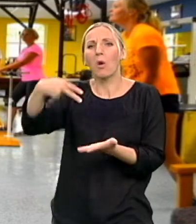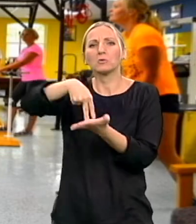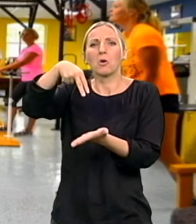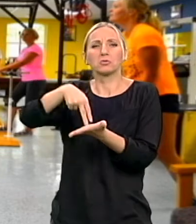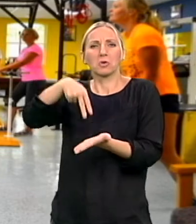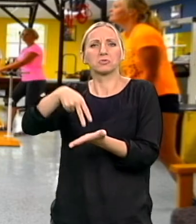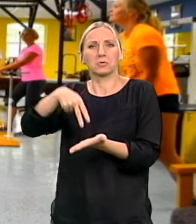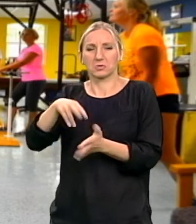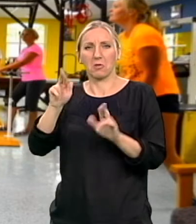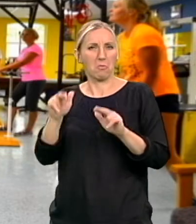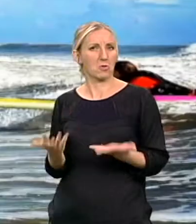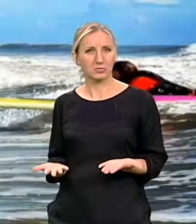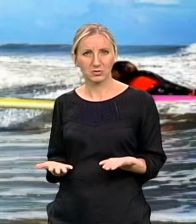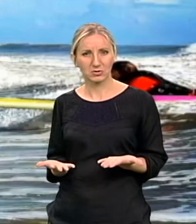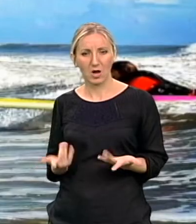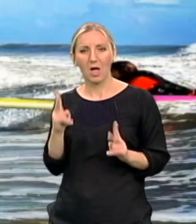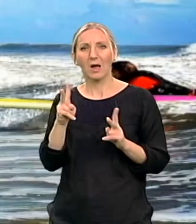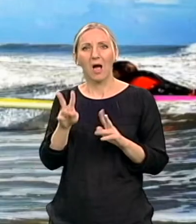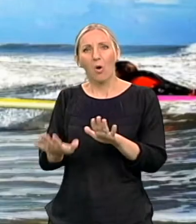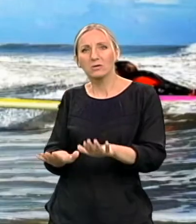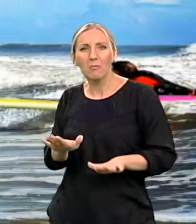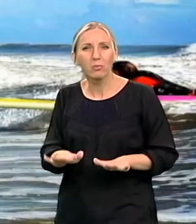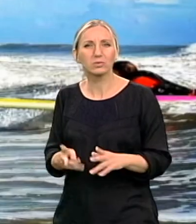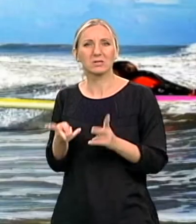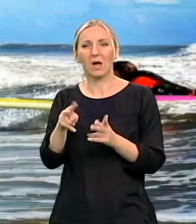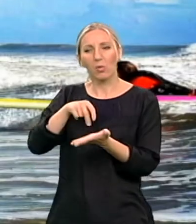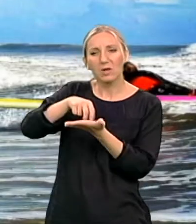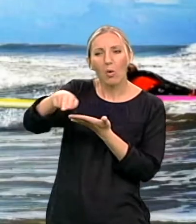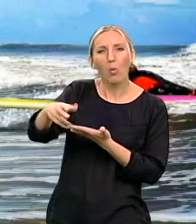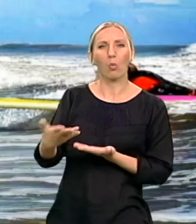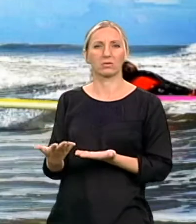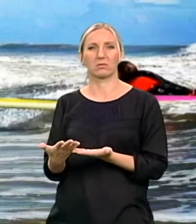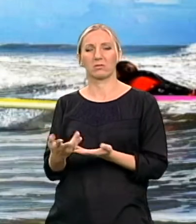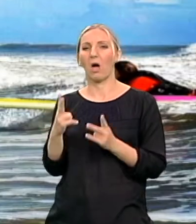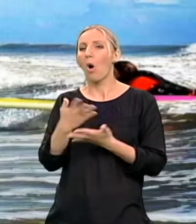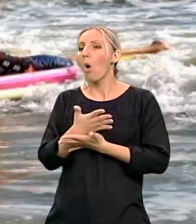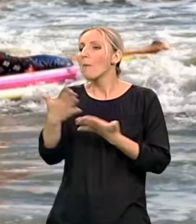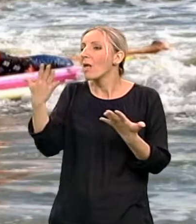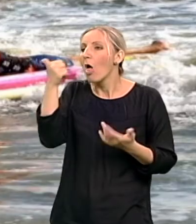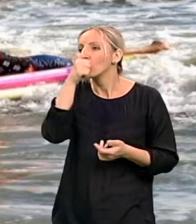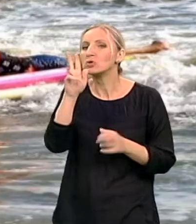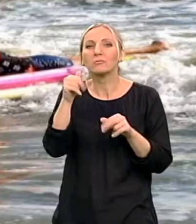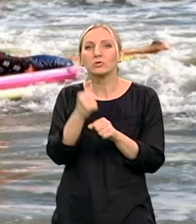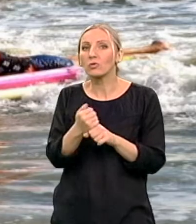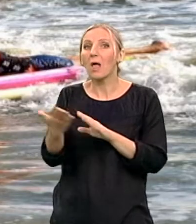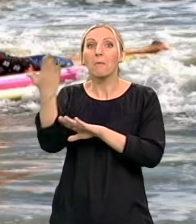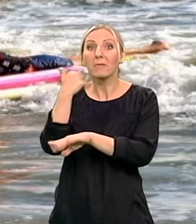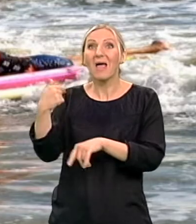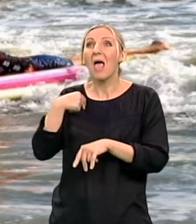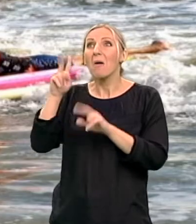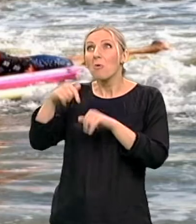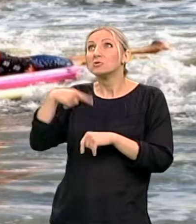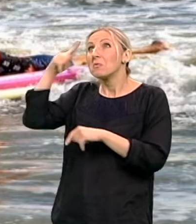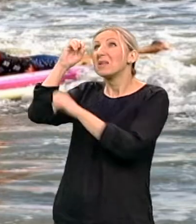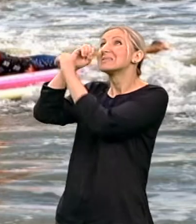ustane. Kako može da puže, kako može da hoda, kako može da bilo šta uradi što je nezamislivo bilo.